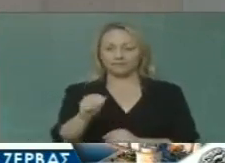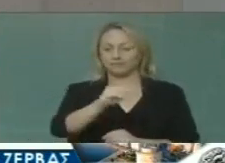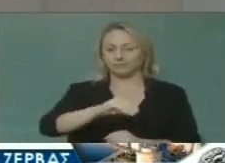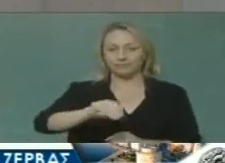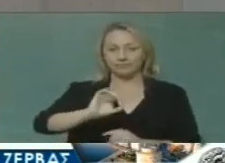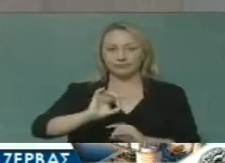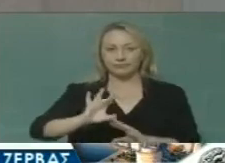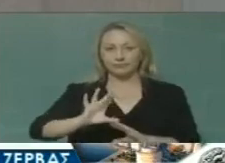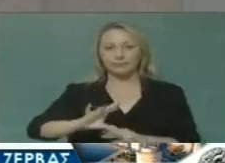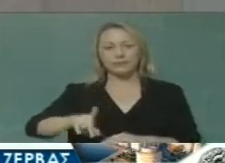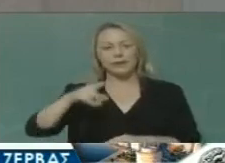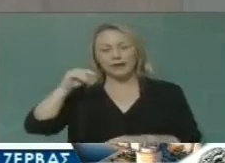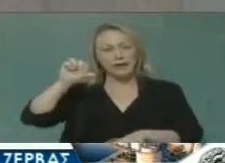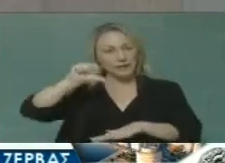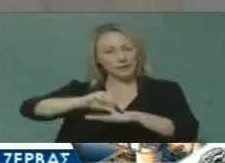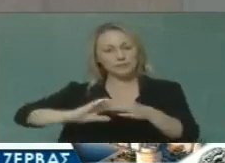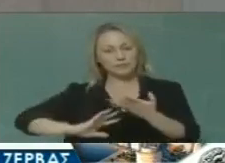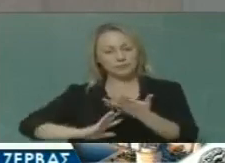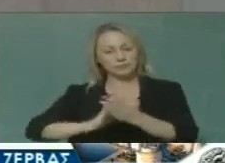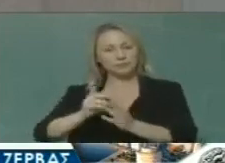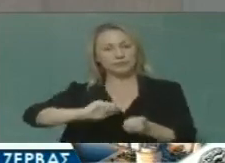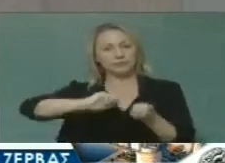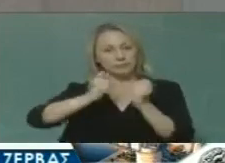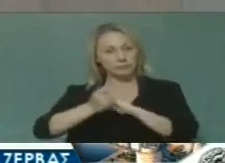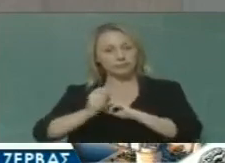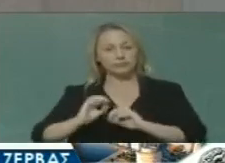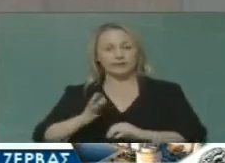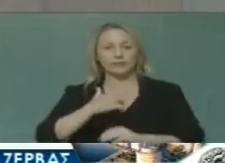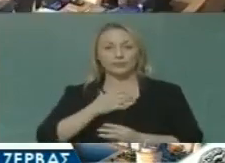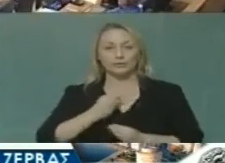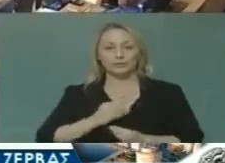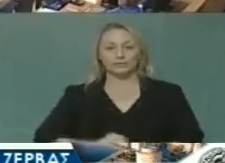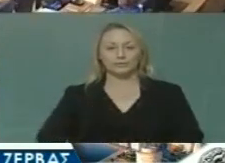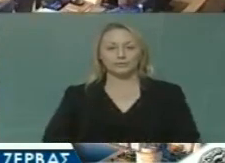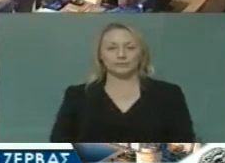εξελίσσεται, αλλάζει, προοδεύει. Σας ευχαριστώ πολύ.